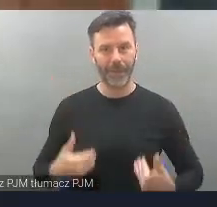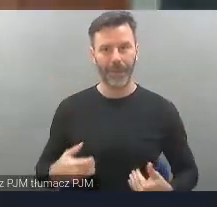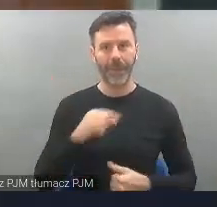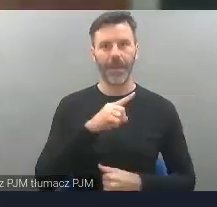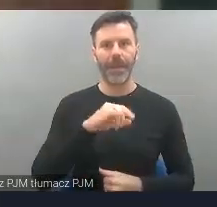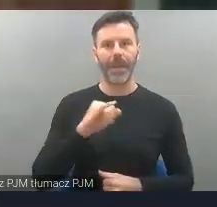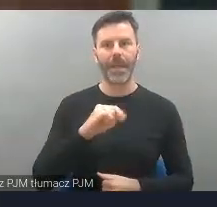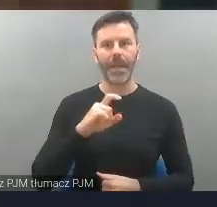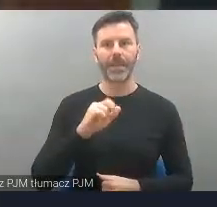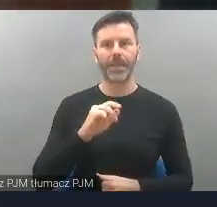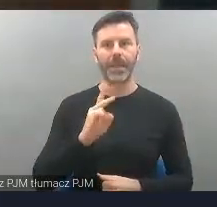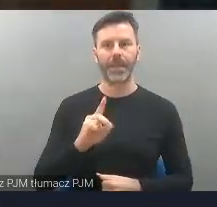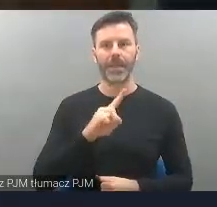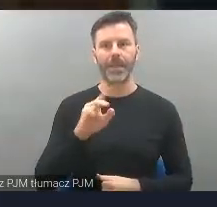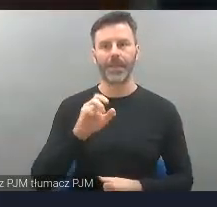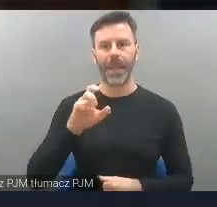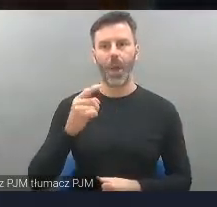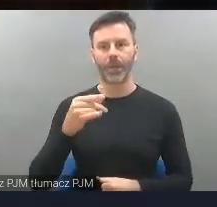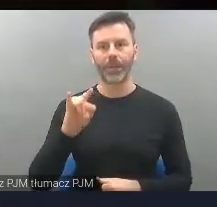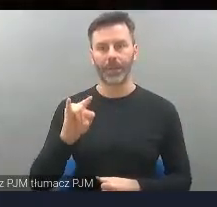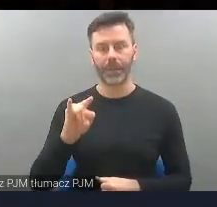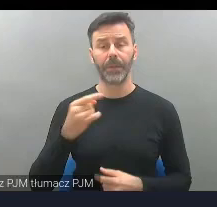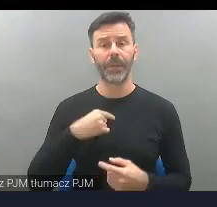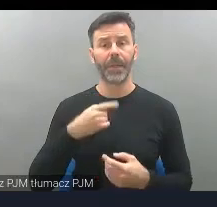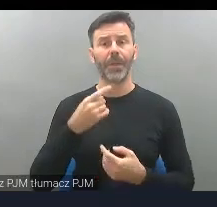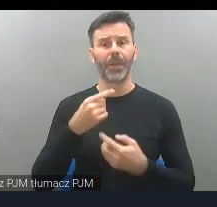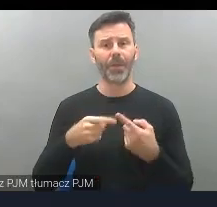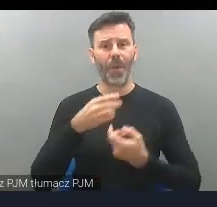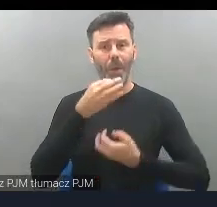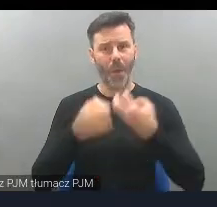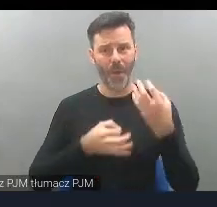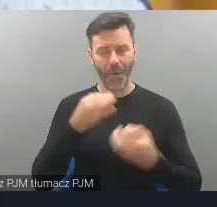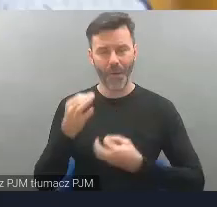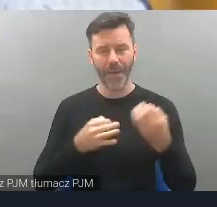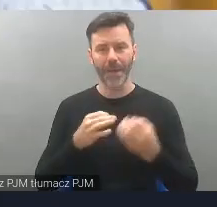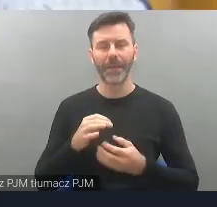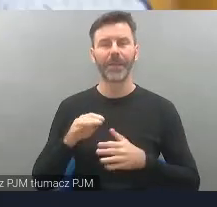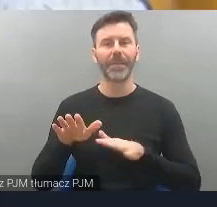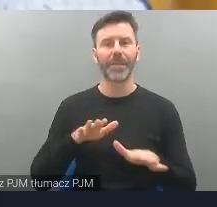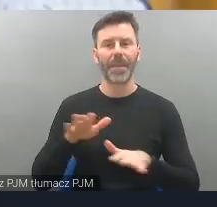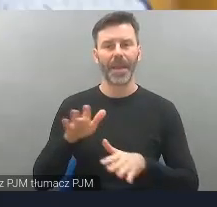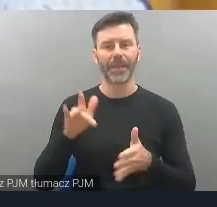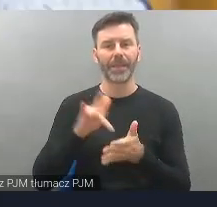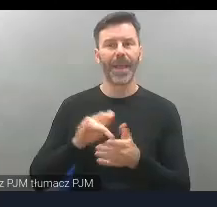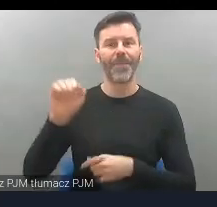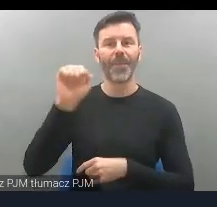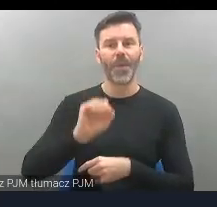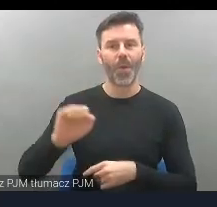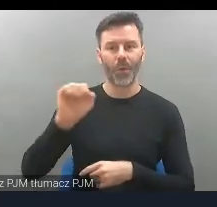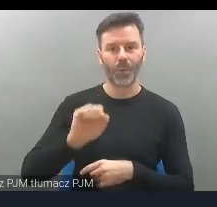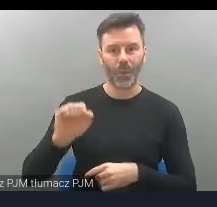Wrocławiu, pracowni galerii Art Brut, prowadzonej przez Stowarzyszenie Świat Nadziei.